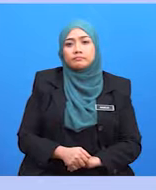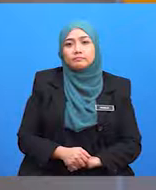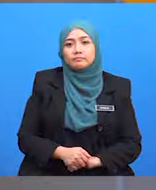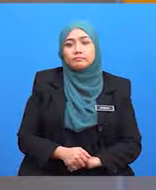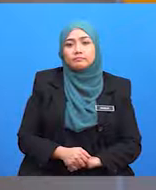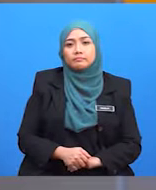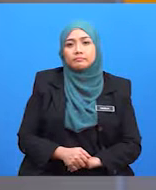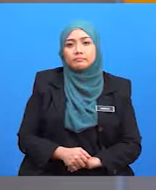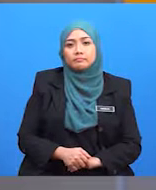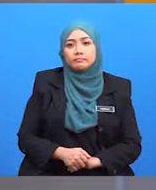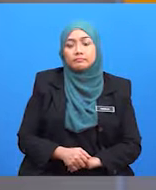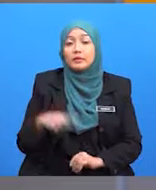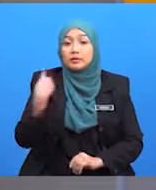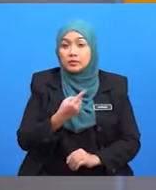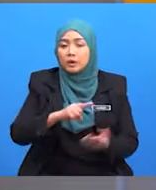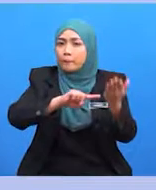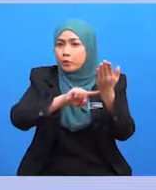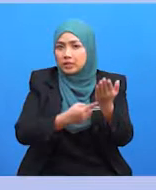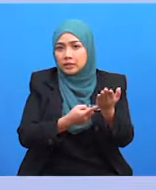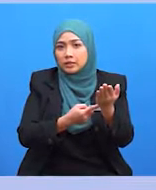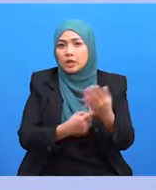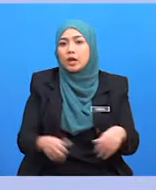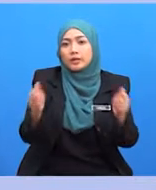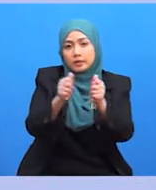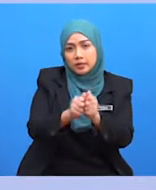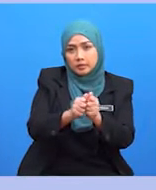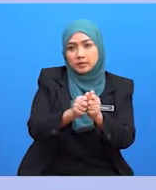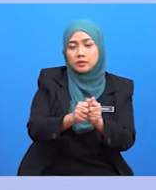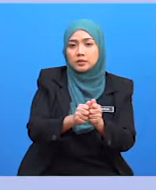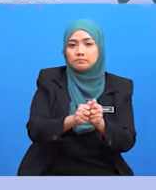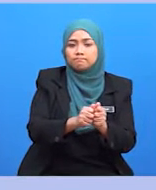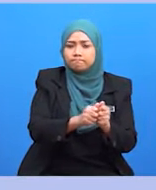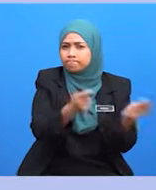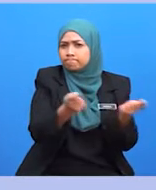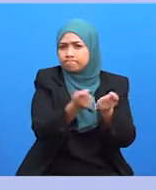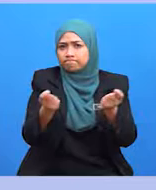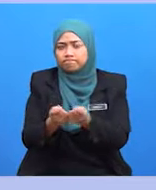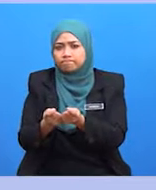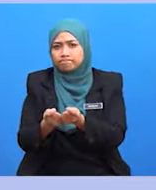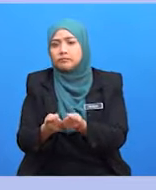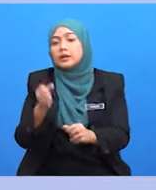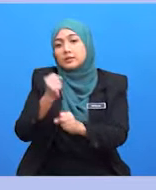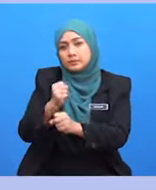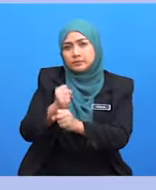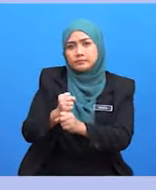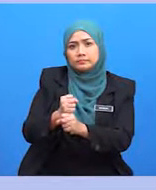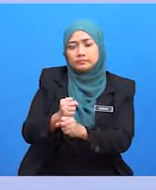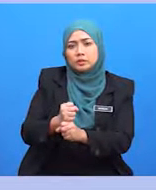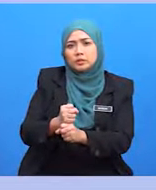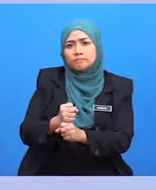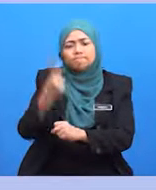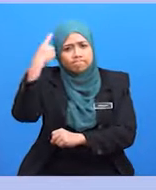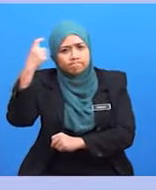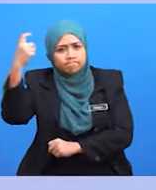Baiklah, kita mulakan sesi kita dengan situasi kerja. Bayangkan anda sebagai preka grafik